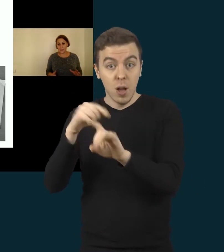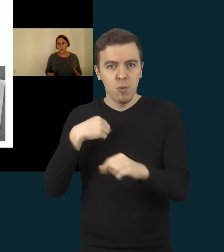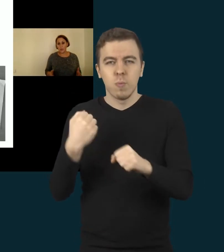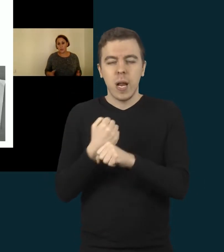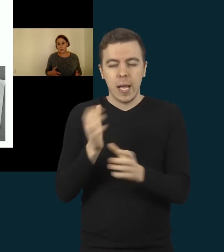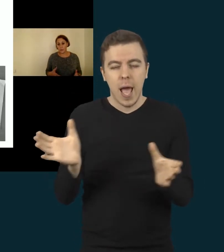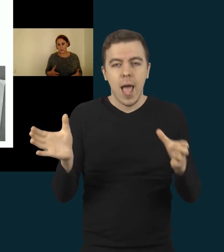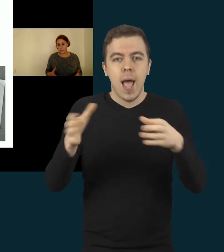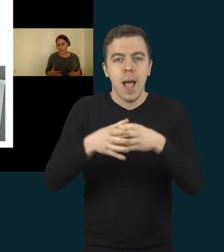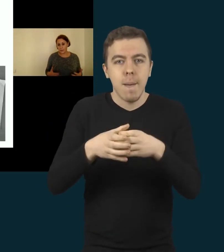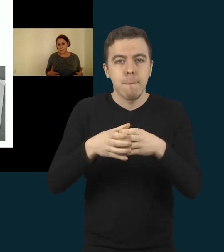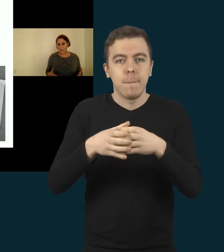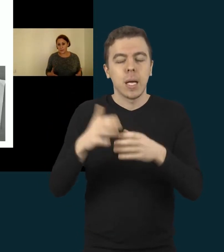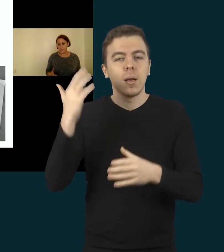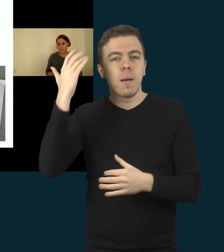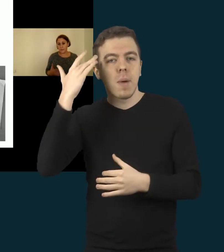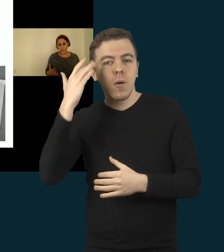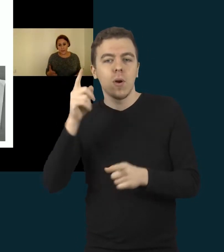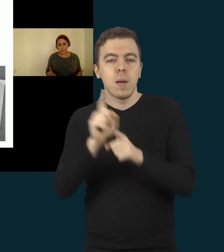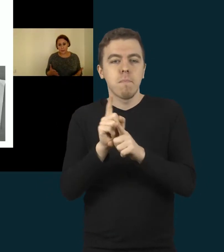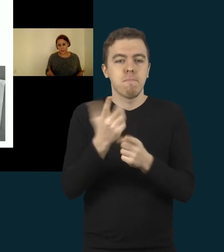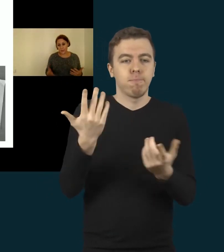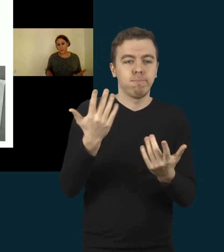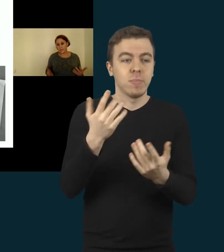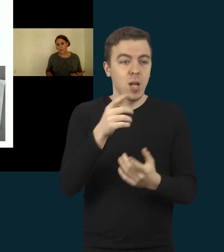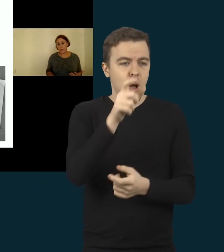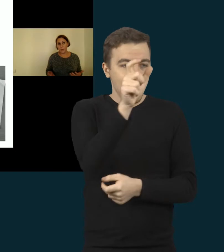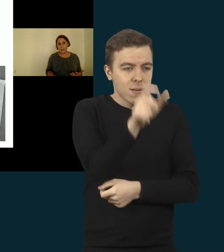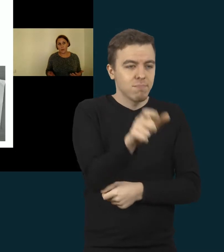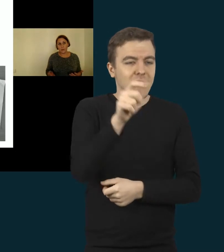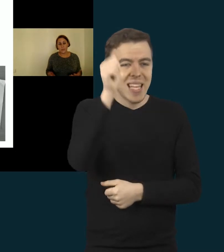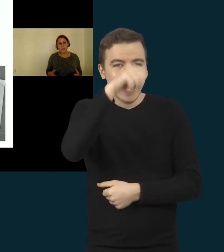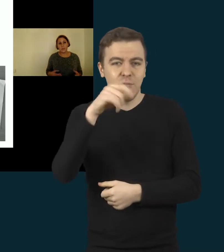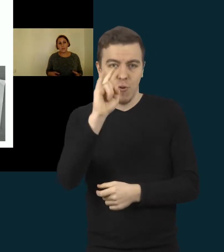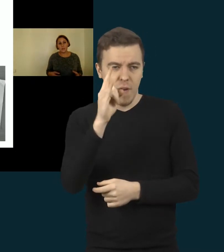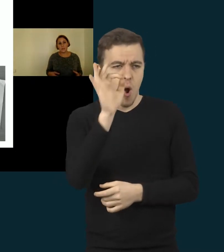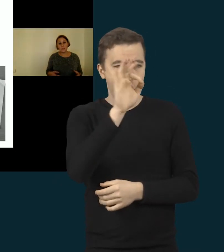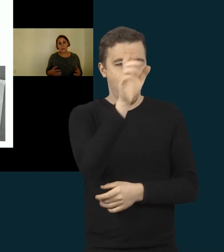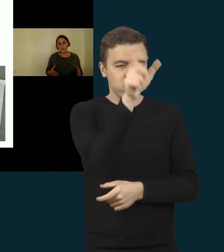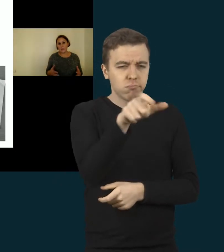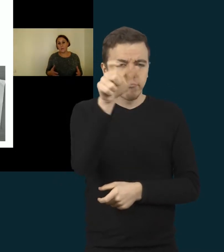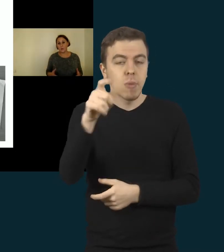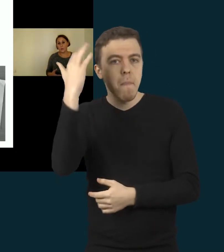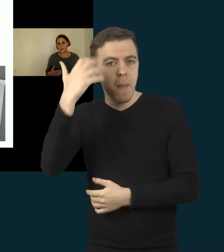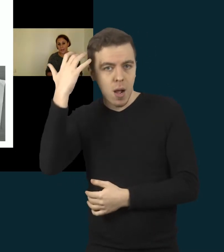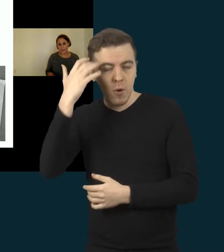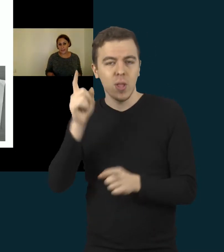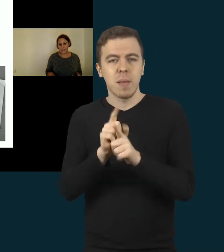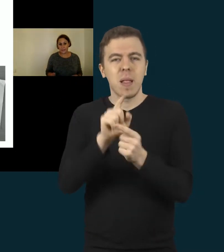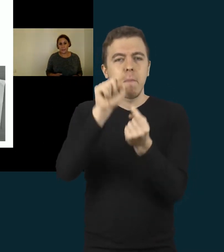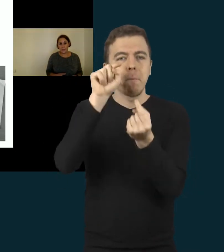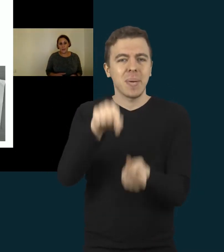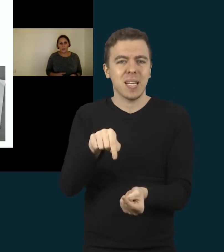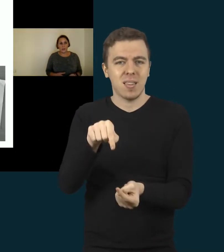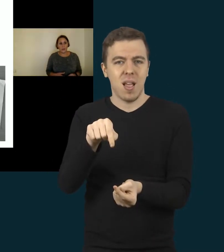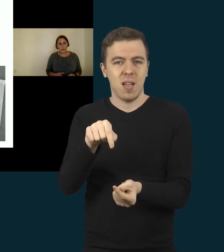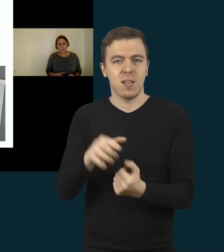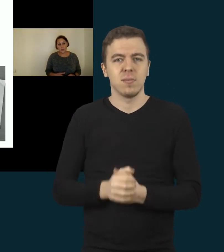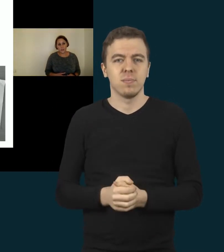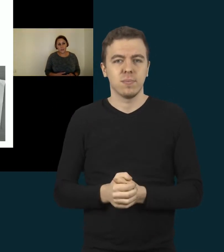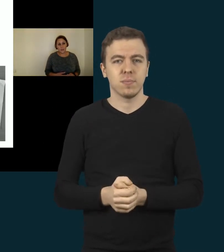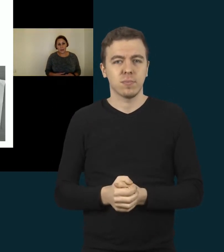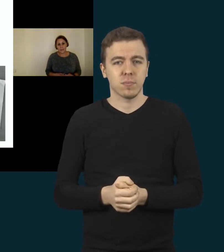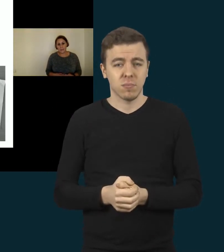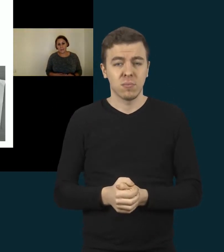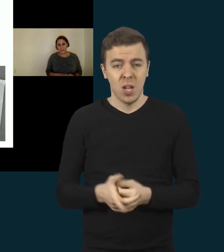kad būtų kiekvienam apie kiekvieną vaiką pagalvota ir kiekvienam vaikui pritaikyta. Ir aišku,